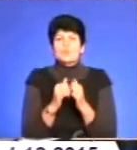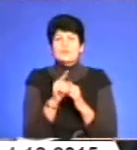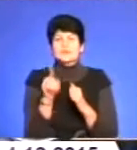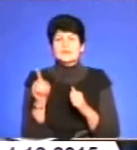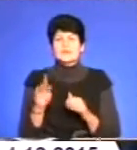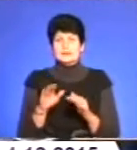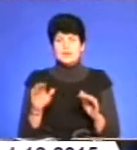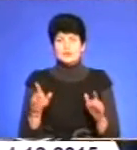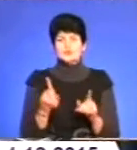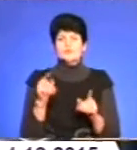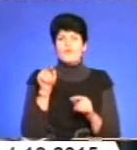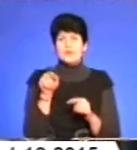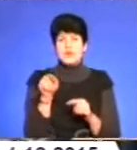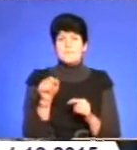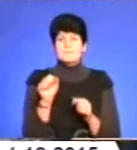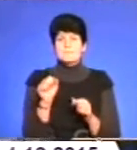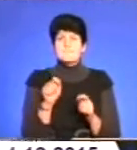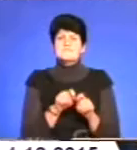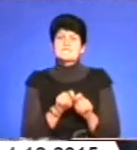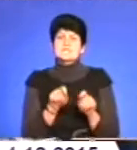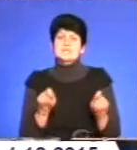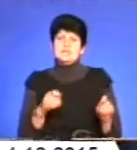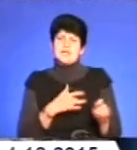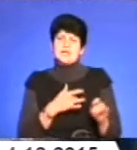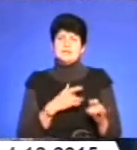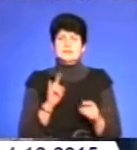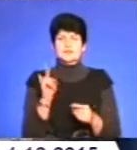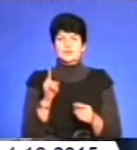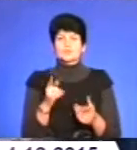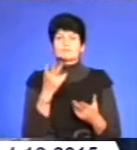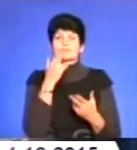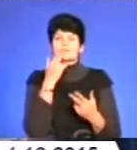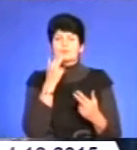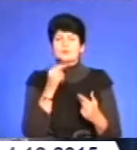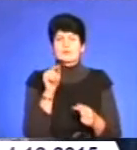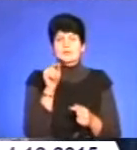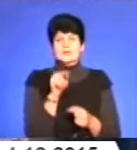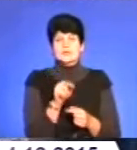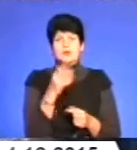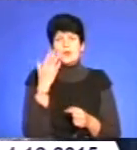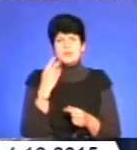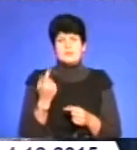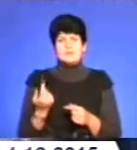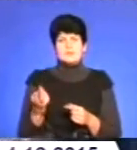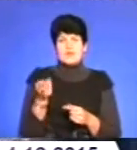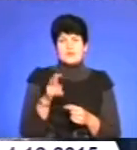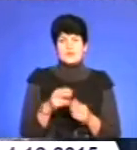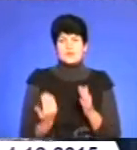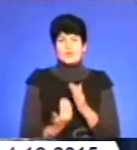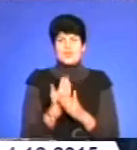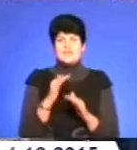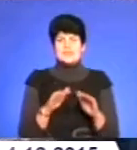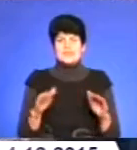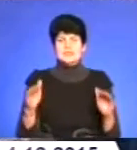розкрити дитину, щоб адаптувати її, коли приходять нові